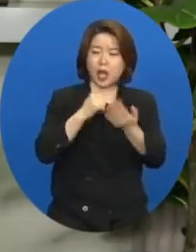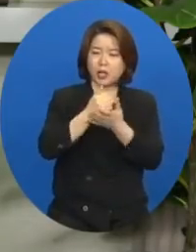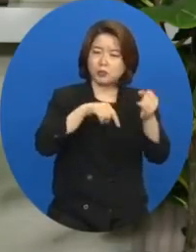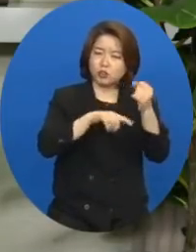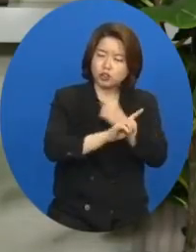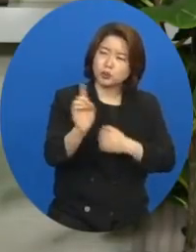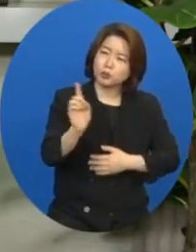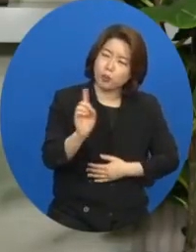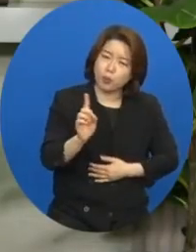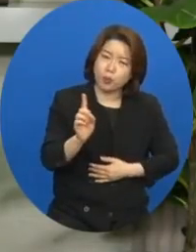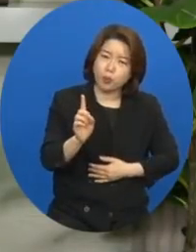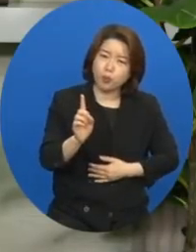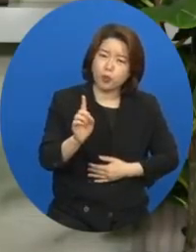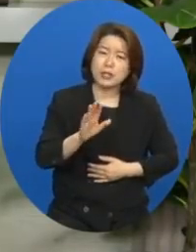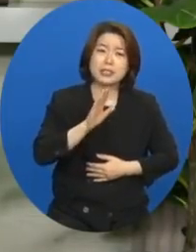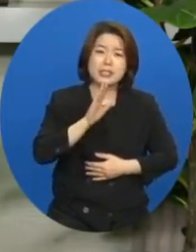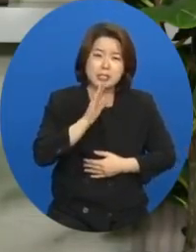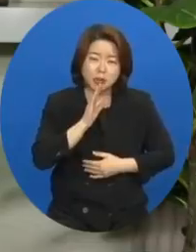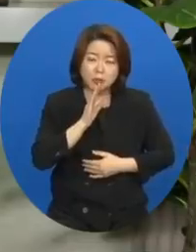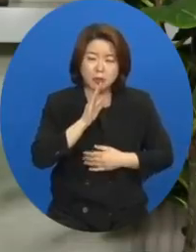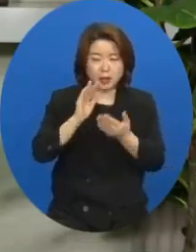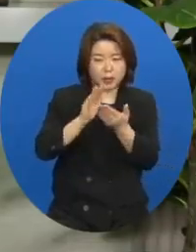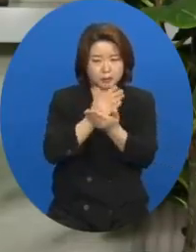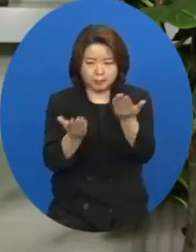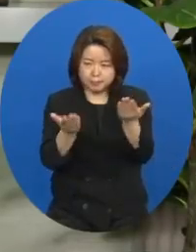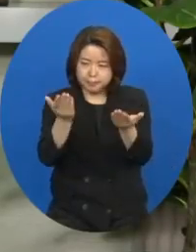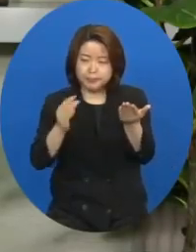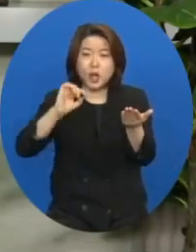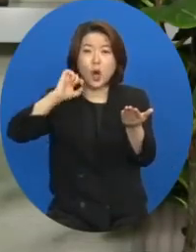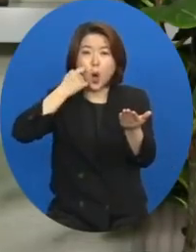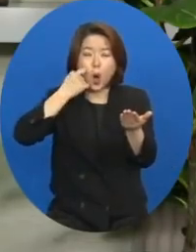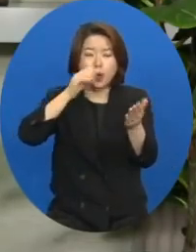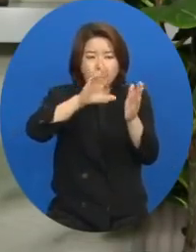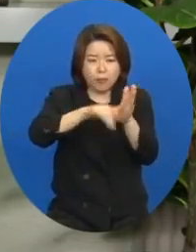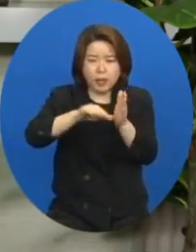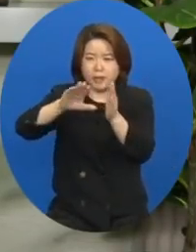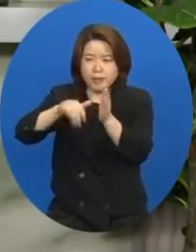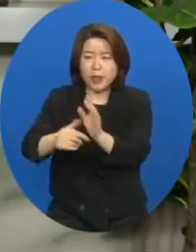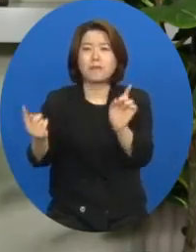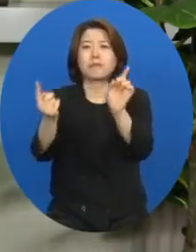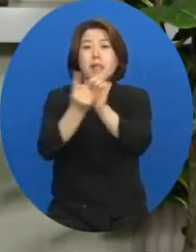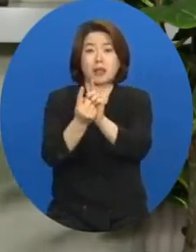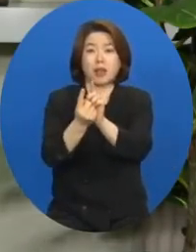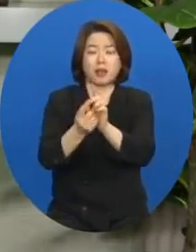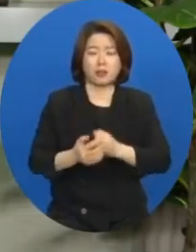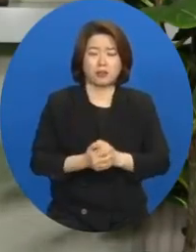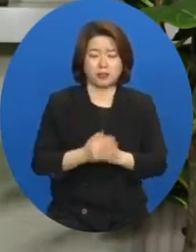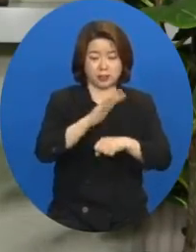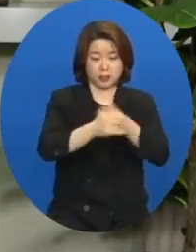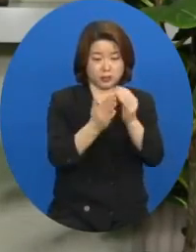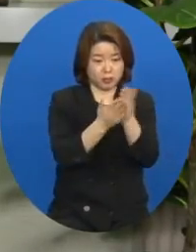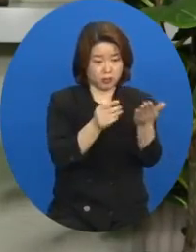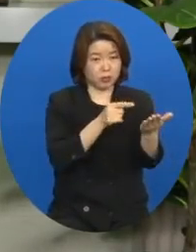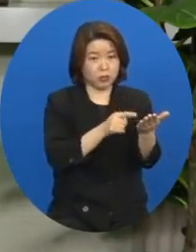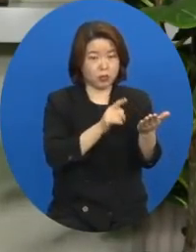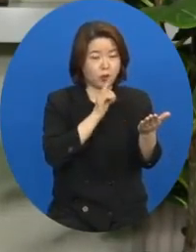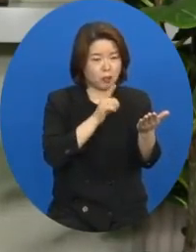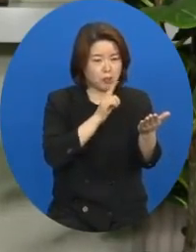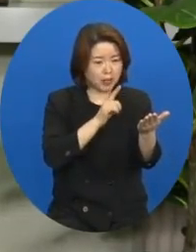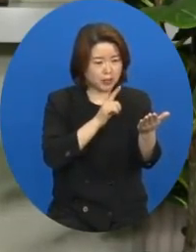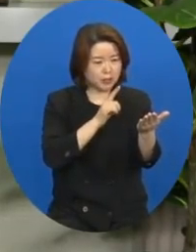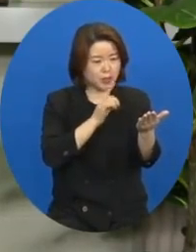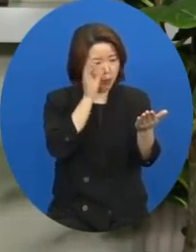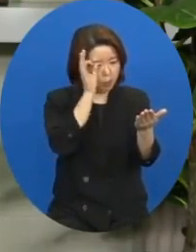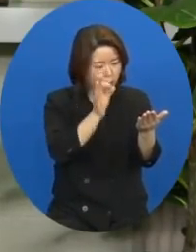무엇인지 정말 분별하기 어려운 순간을 만납니다. 성경 말씀에 의해서 분별하려고